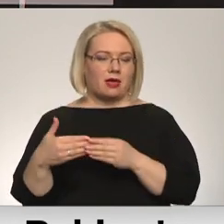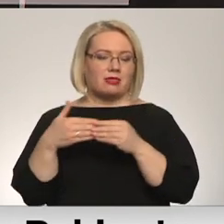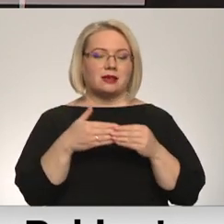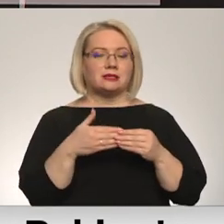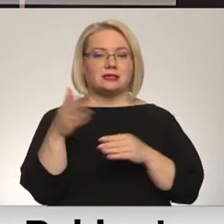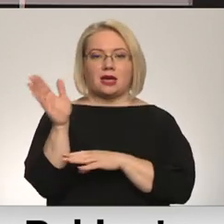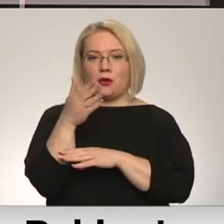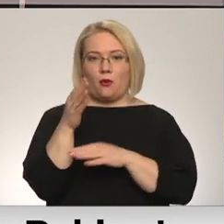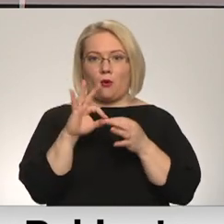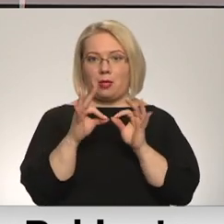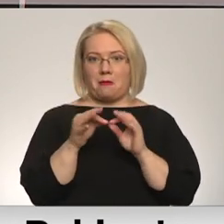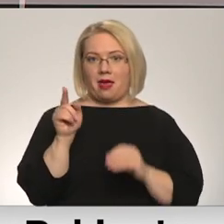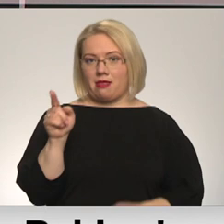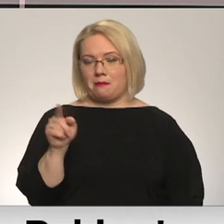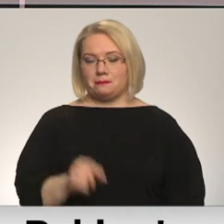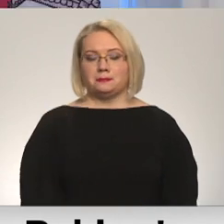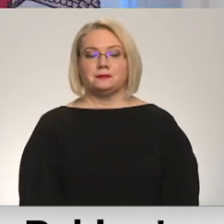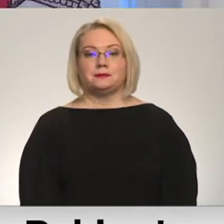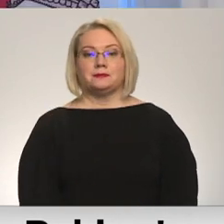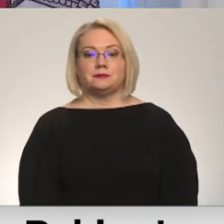karogu un vairāk stāsts Dāvids Freidenfelds.